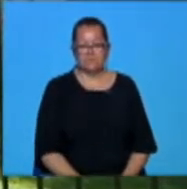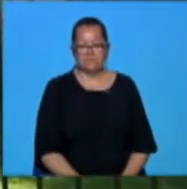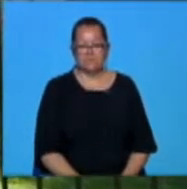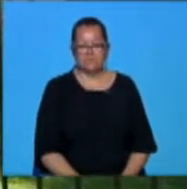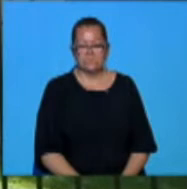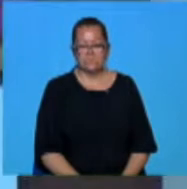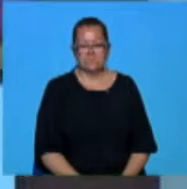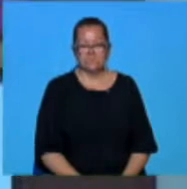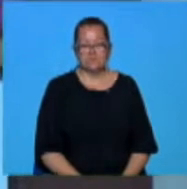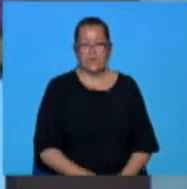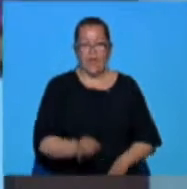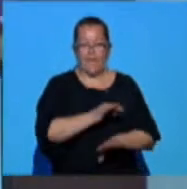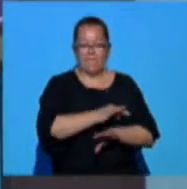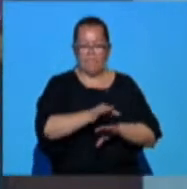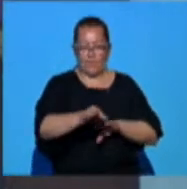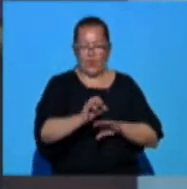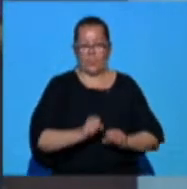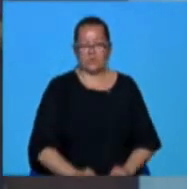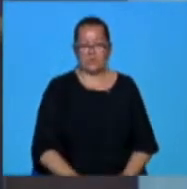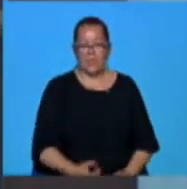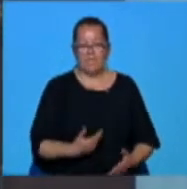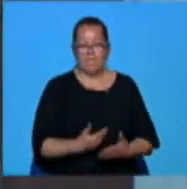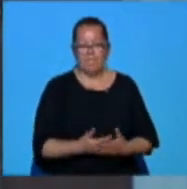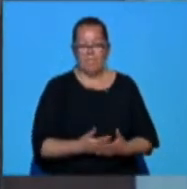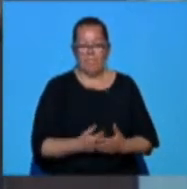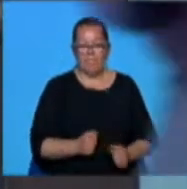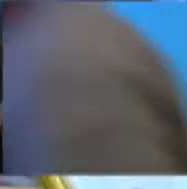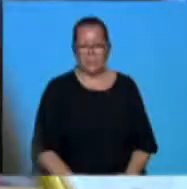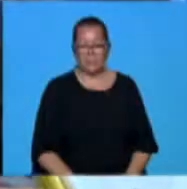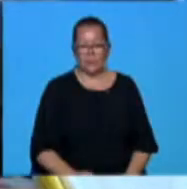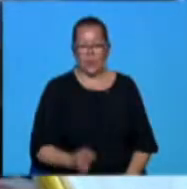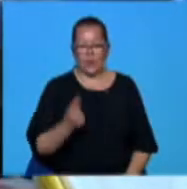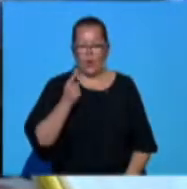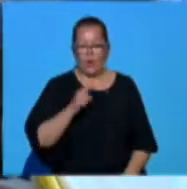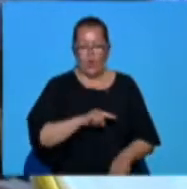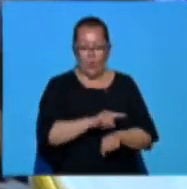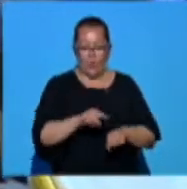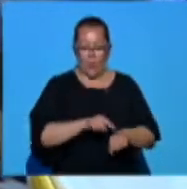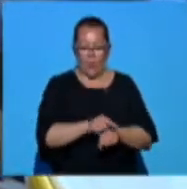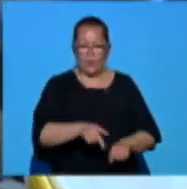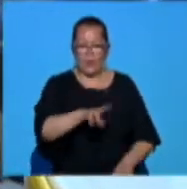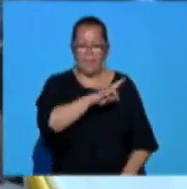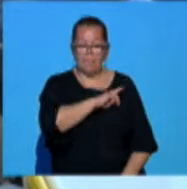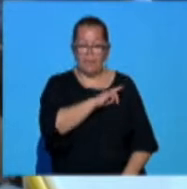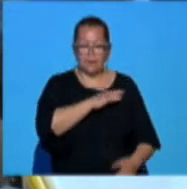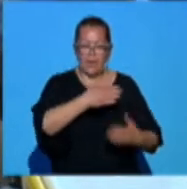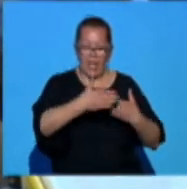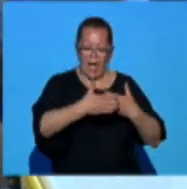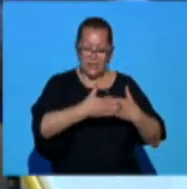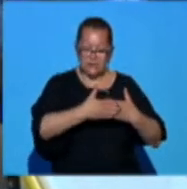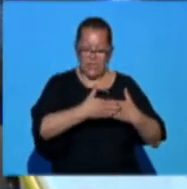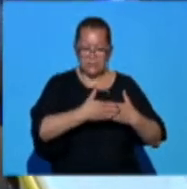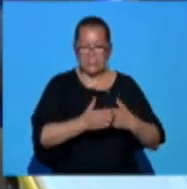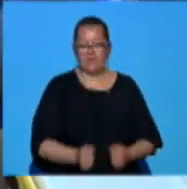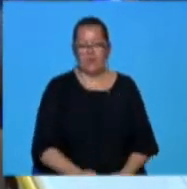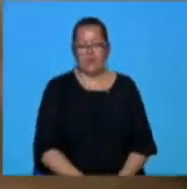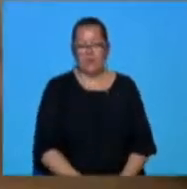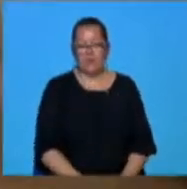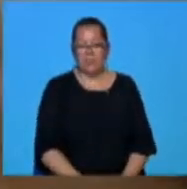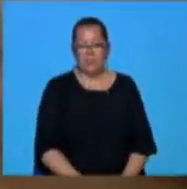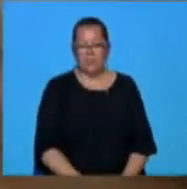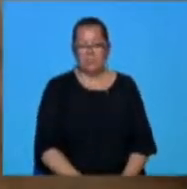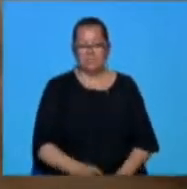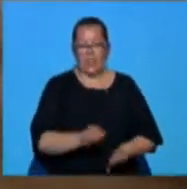Robo Pan este un proiect care are ca scop desfășurarea unor lecții practice mult mai atractive decât cele prevăzute în programa școlară.